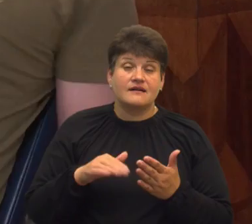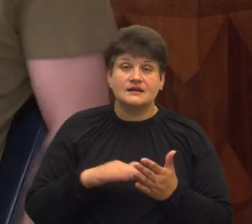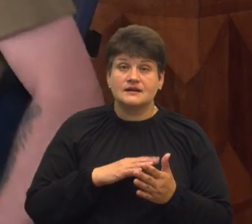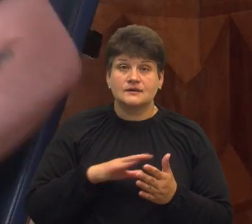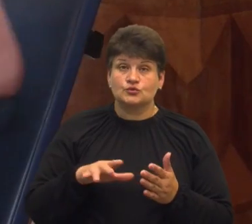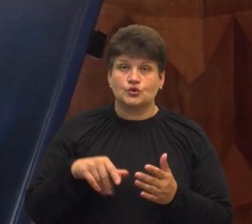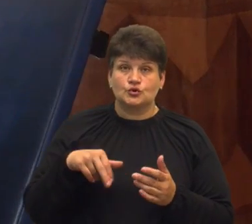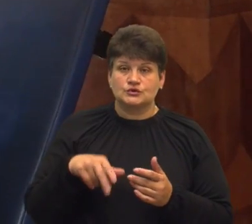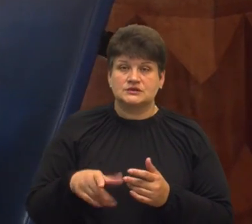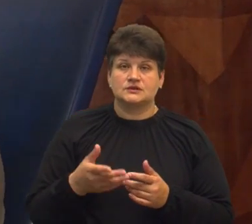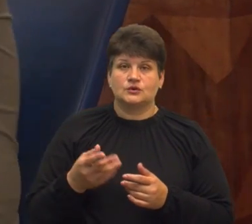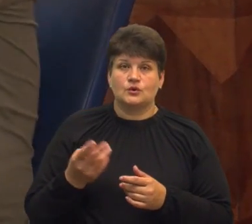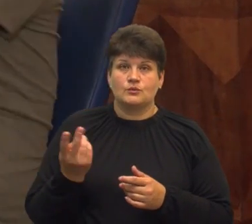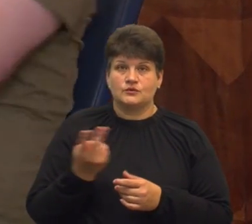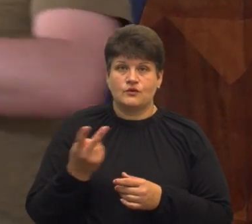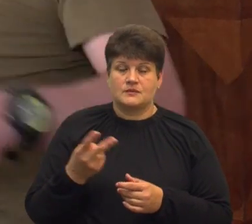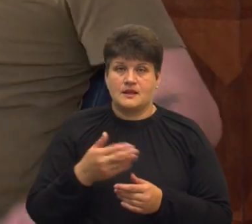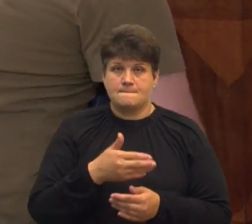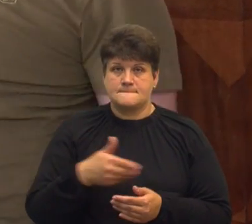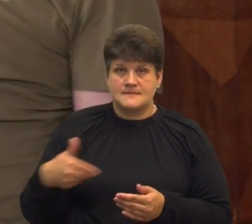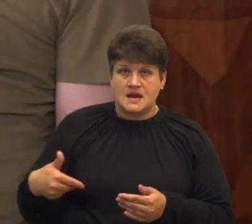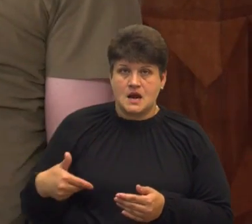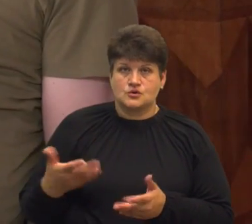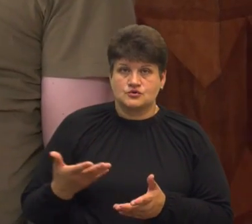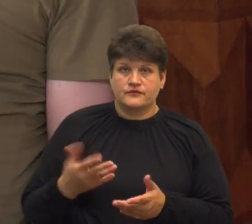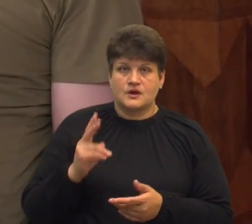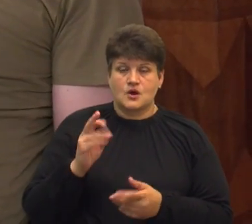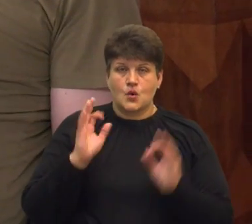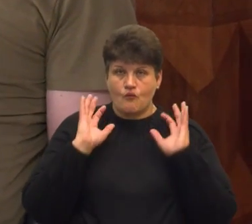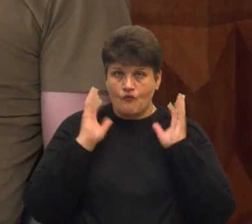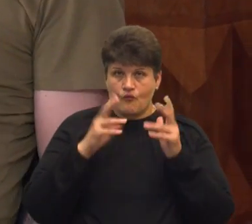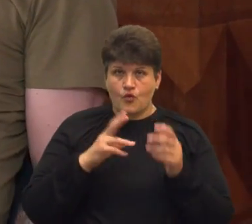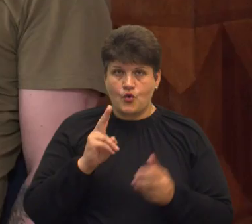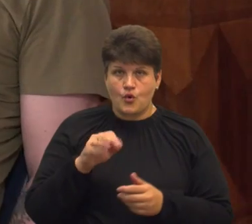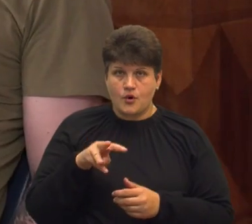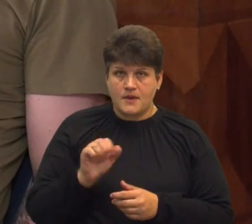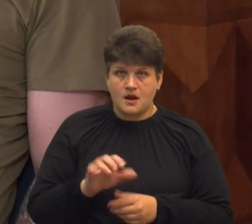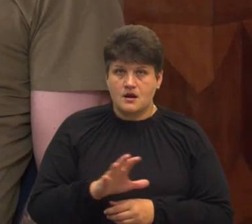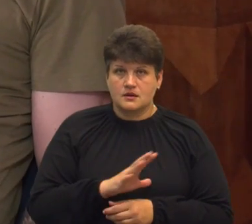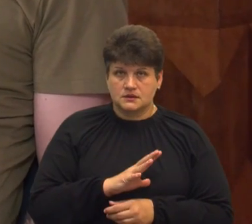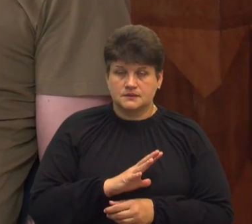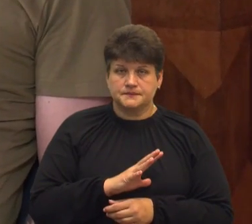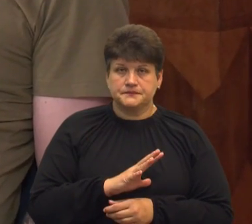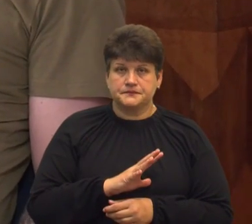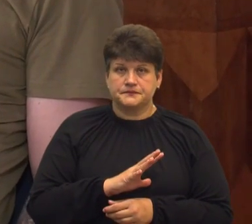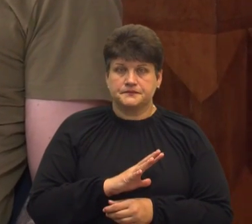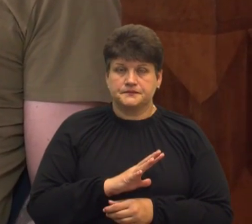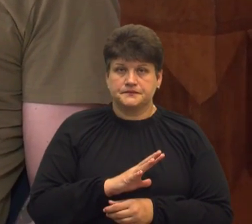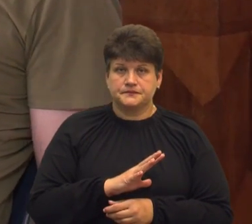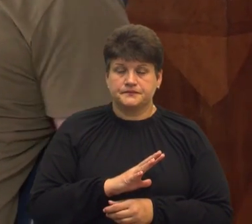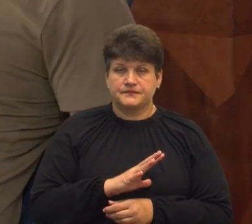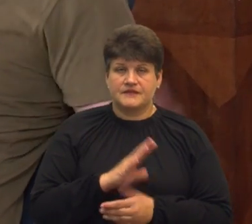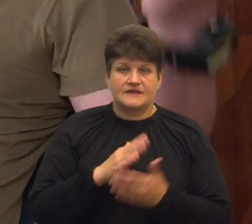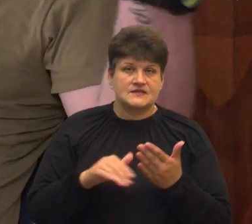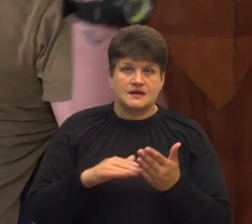паралізування одразу. Я в комі, в мене була кома, вийшов взагалі не